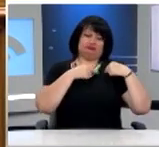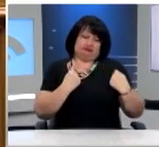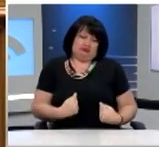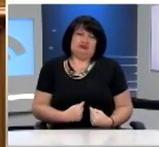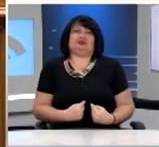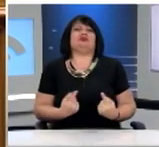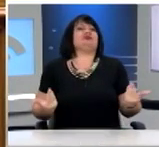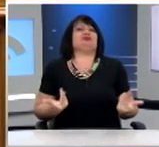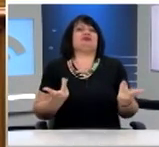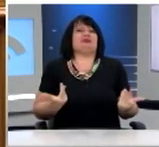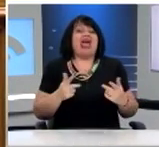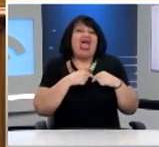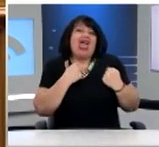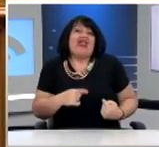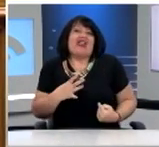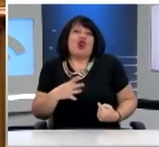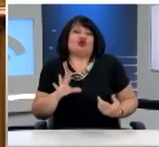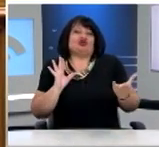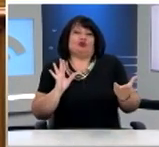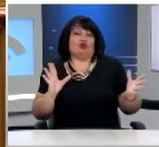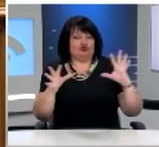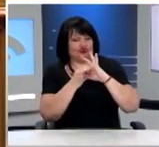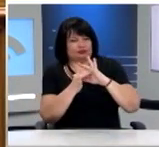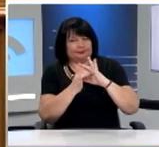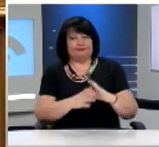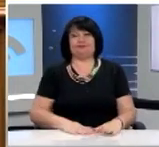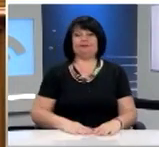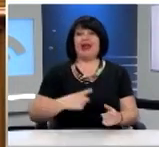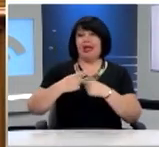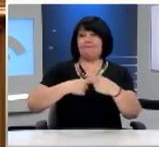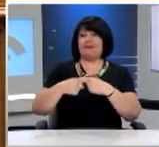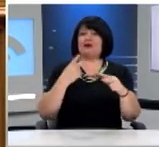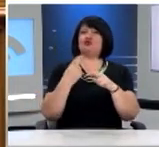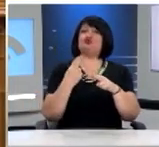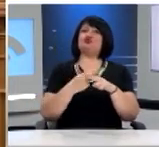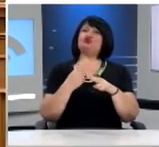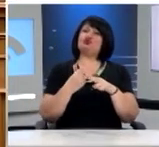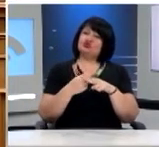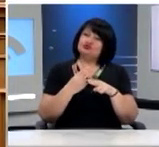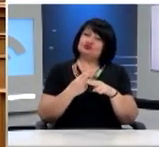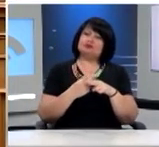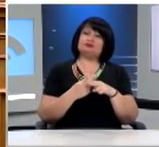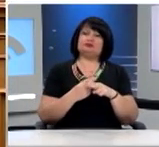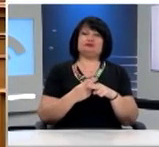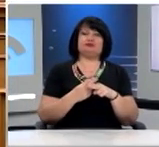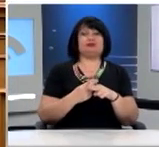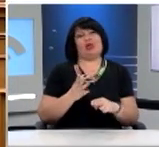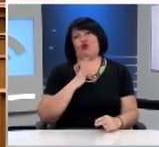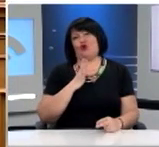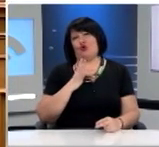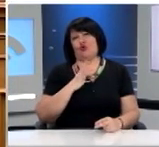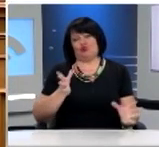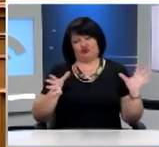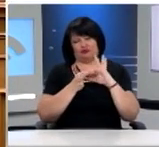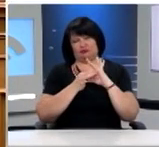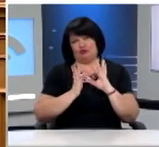προγράμματα ίδιο χαρακτήρα που θα μπορούν να αναπτύσσονται από έμπειρους και καταξιωμένους υπεύθυνους στον χώρο αυτό θα μπορούν να συνδυαστούν με την παραπάνω